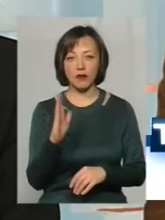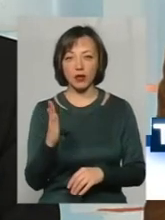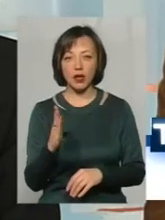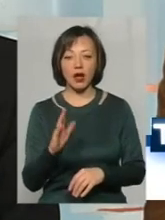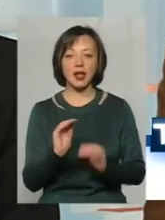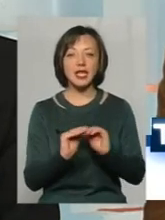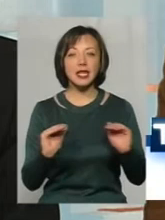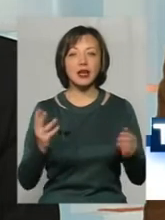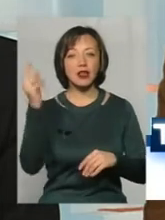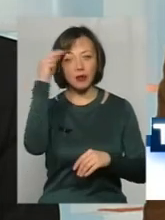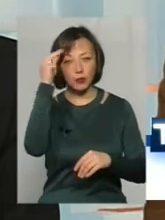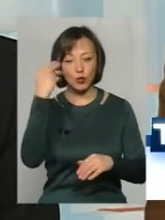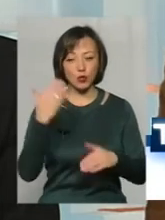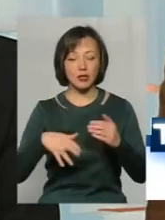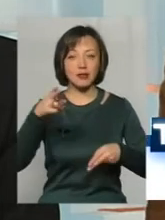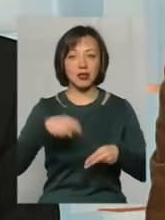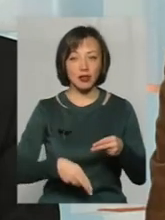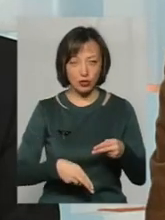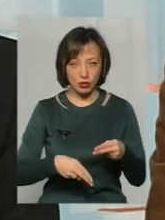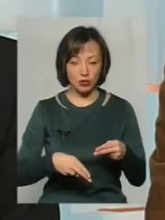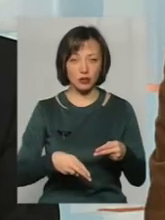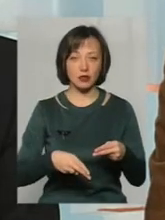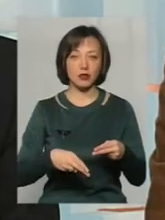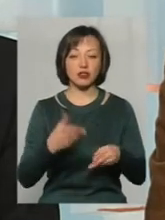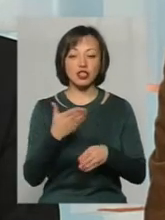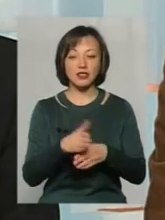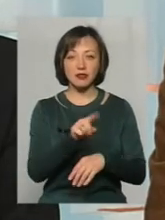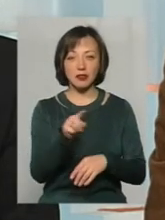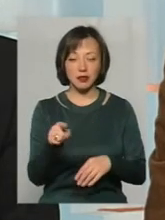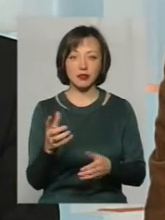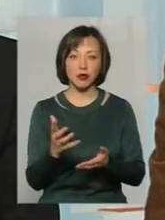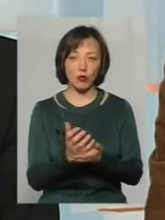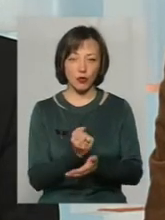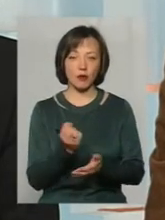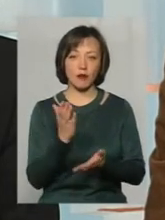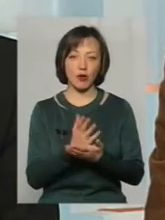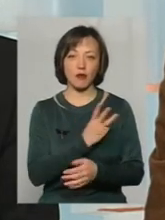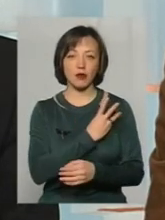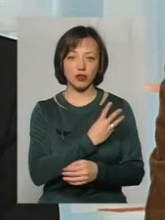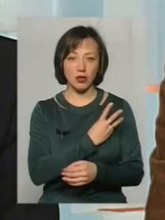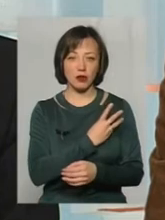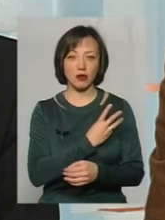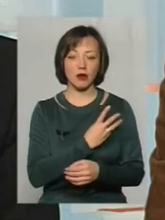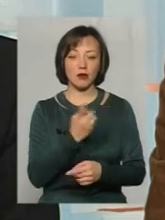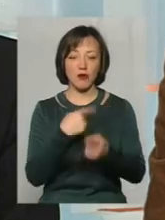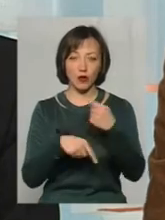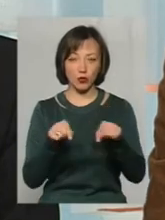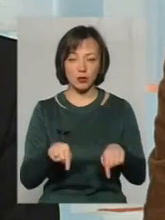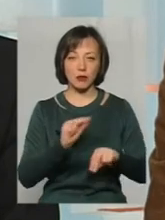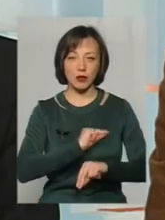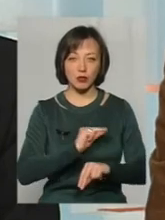пройшовши школу, вони, частина з них знаходять і мають бажання, виявляють бажання працювати,